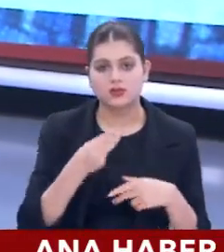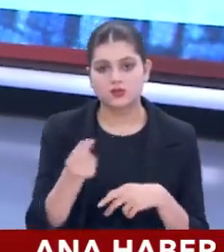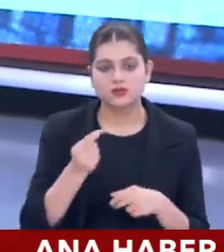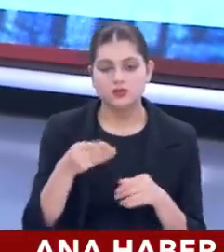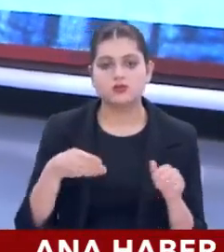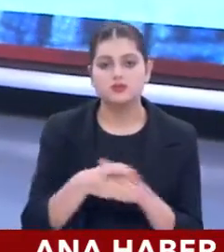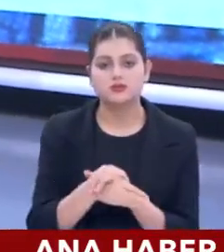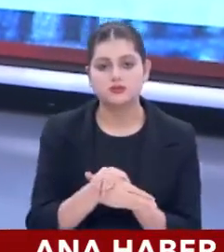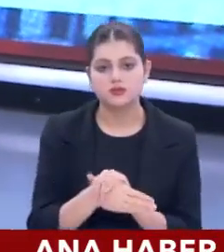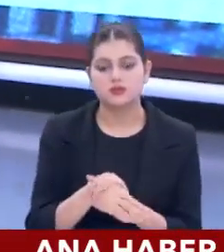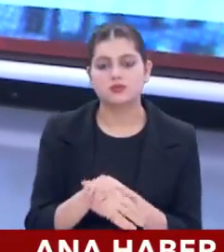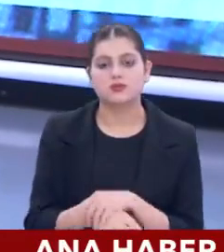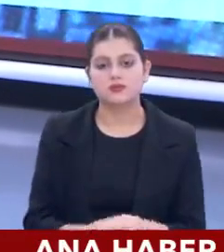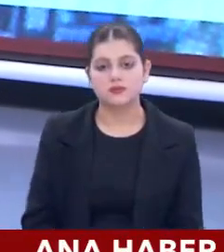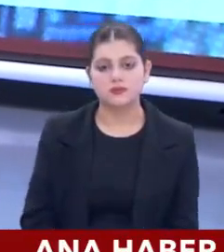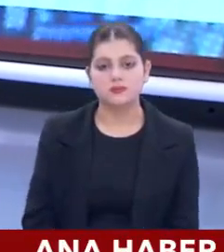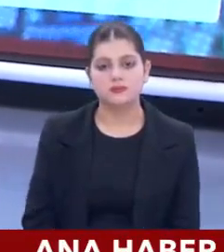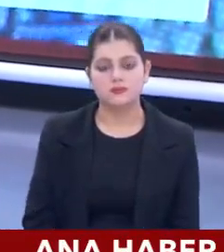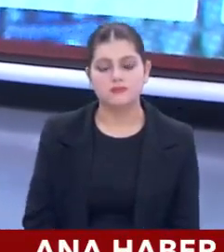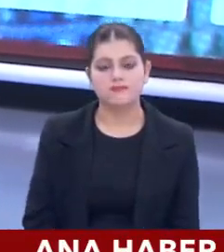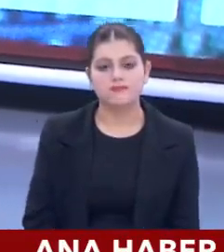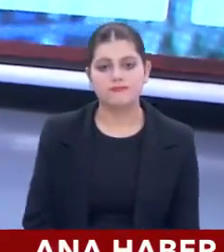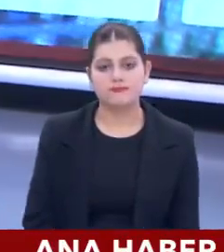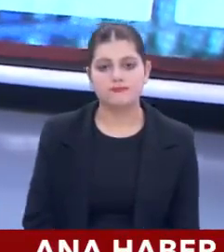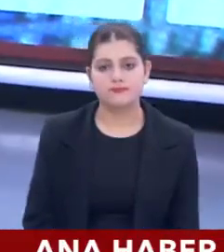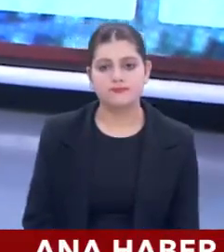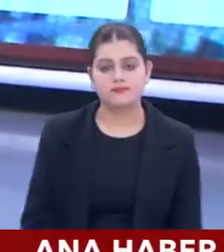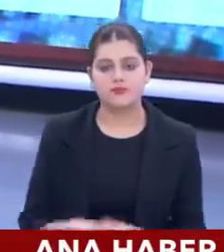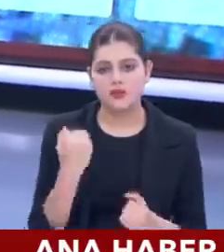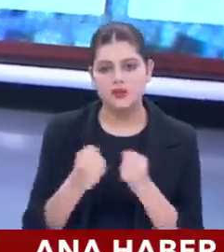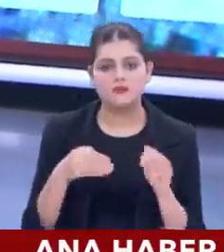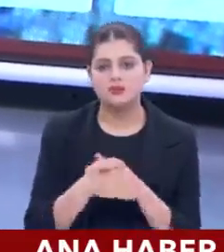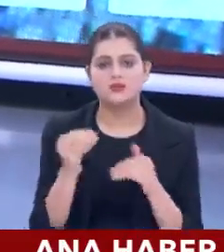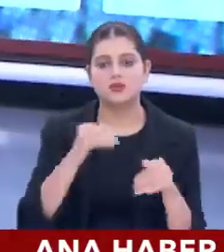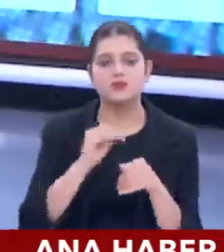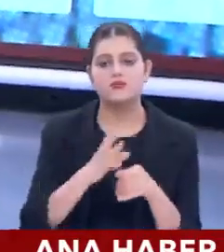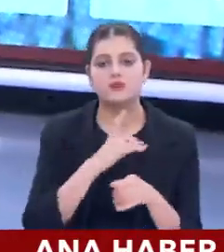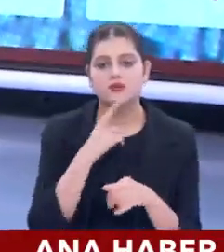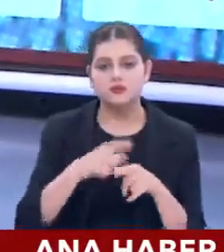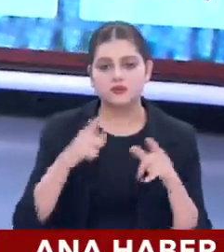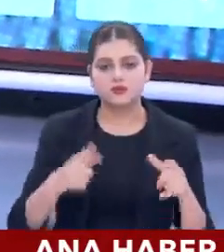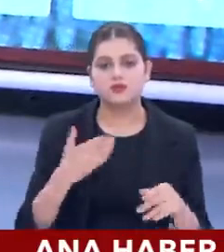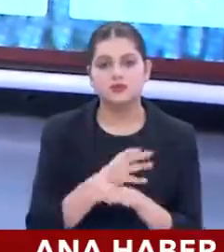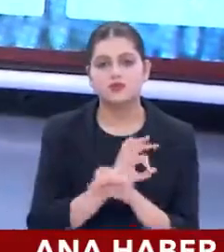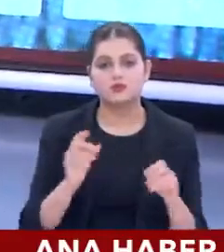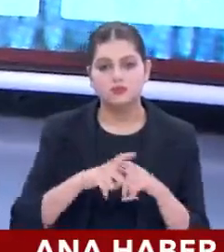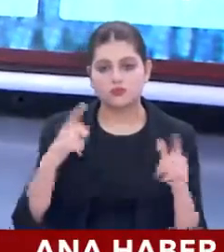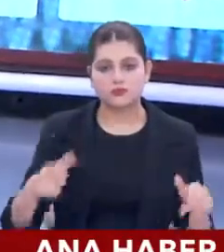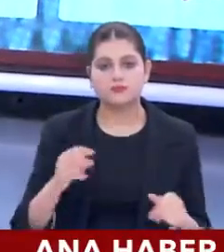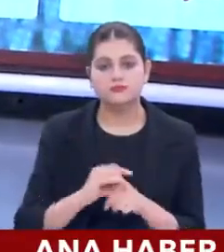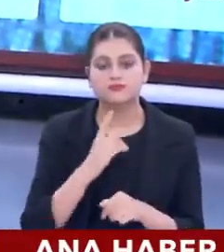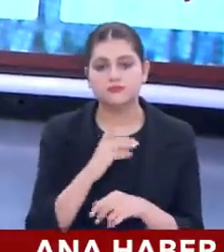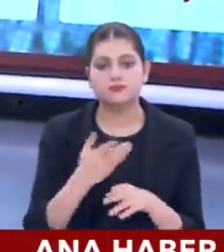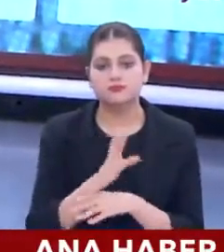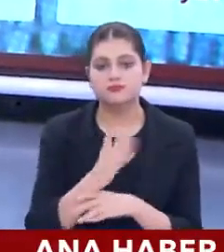kaçak göçmenlerin, daha doğrusu kaçakçıların, insan kaçakçılarının aracılığıyla nasıl gelebiliyorlar? Şehirlerimizde de özellikle büyük şehirlerimizde